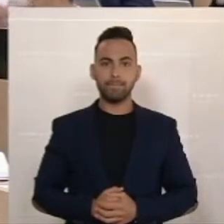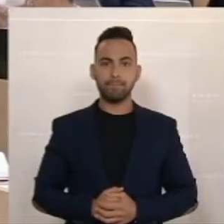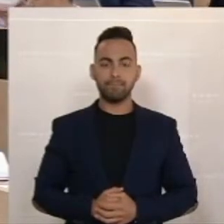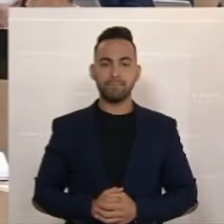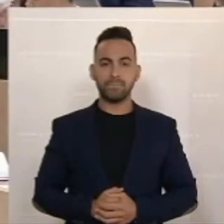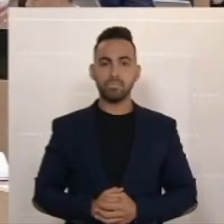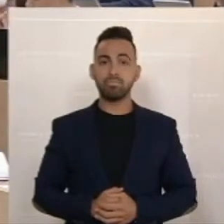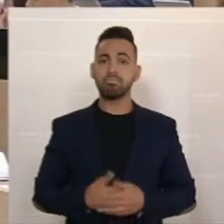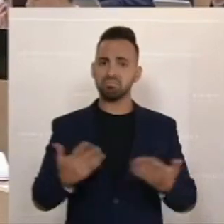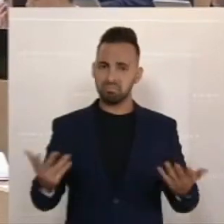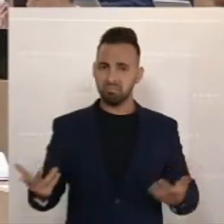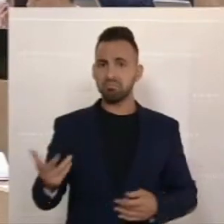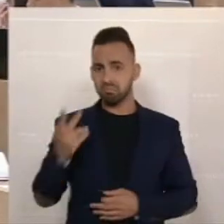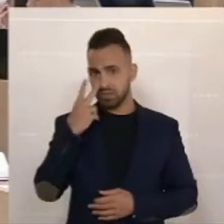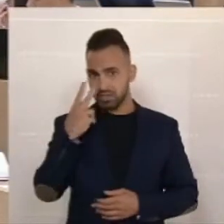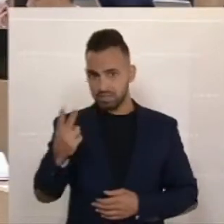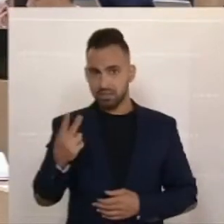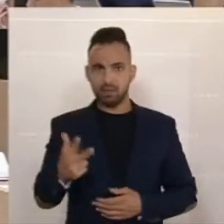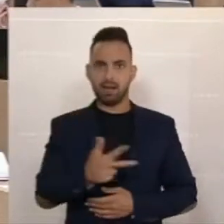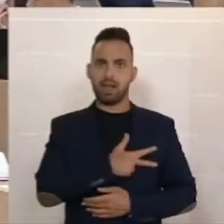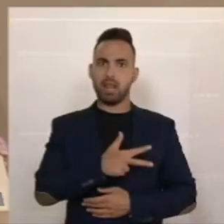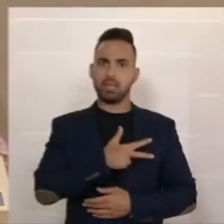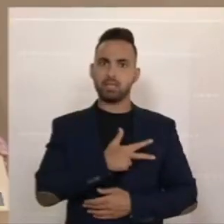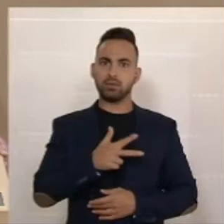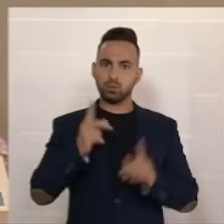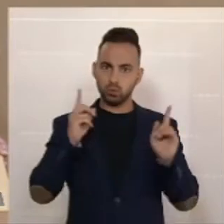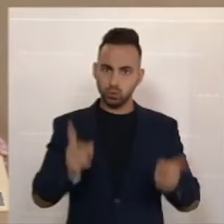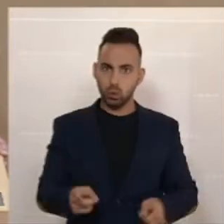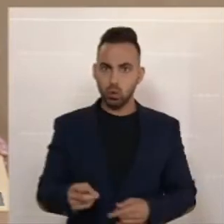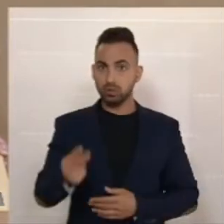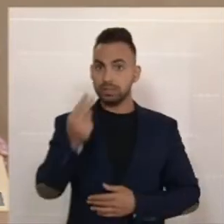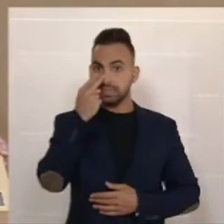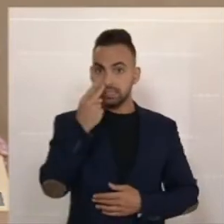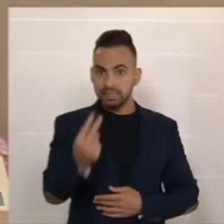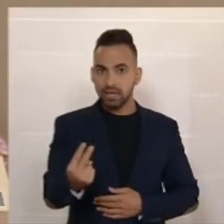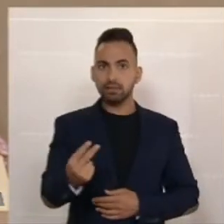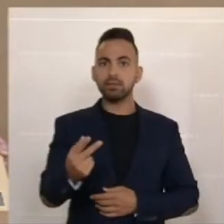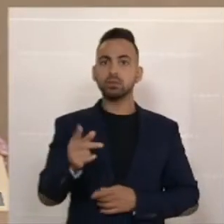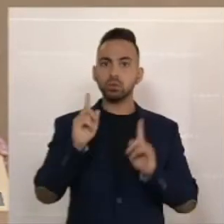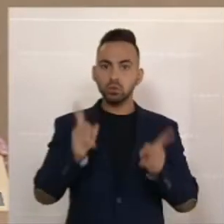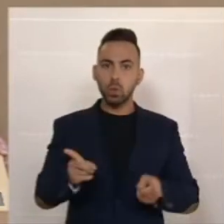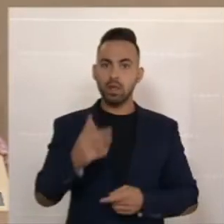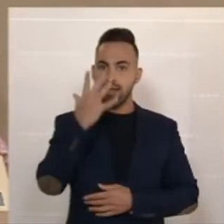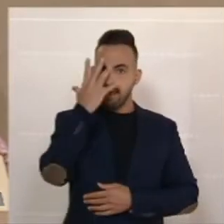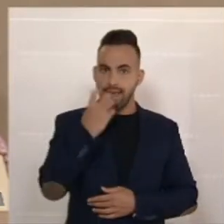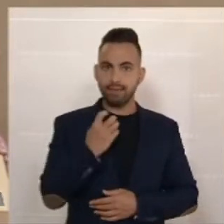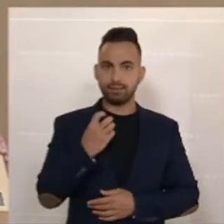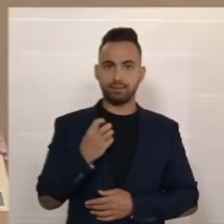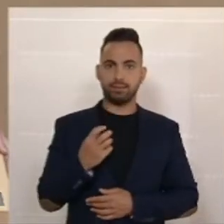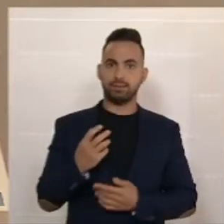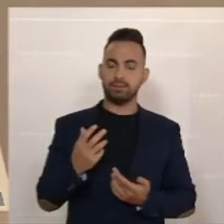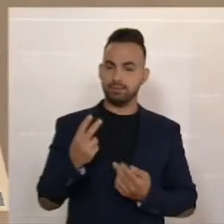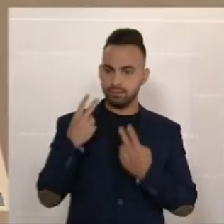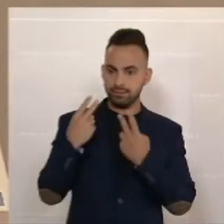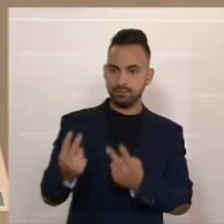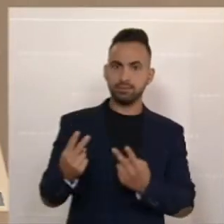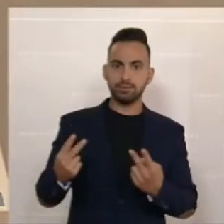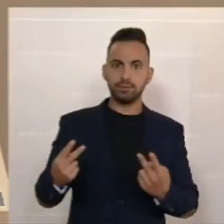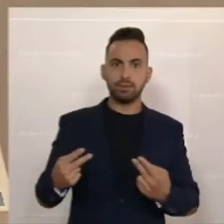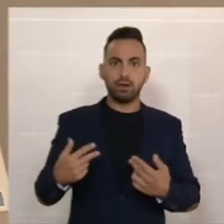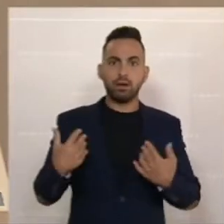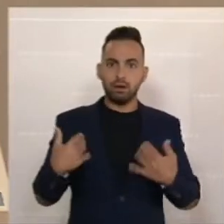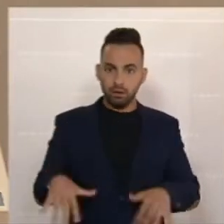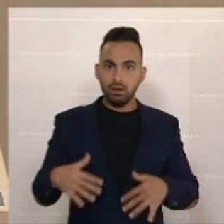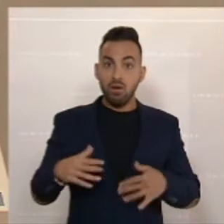Und blicken Sie dieser Realität ins Auge. Blicken Sie dieser Realität ins Auge. Und es wird Ihnen